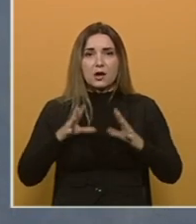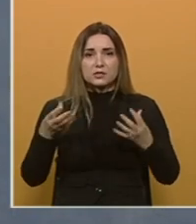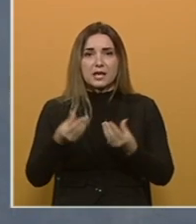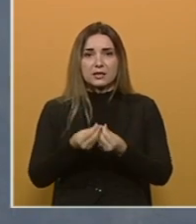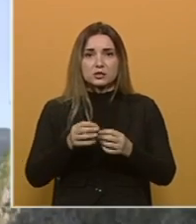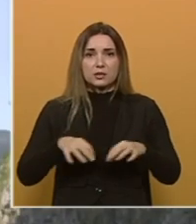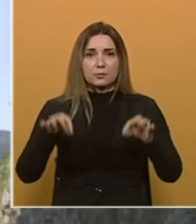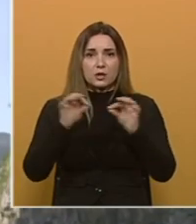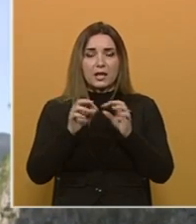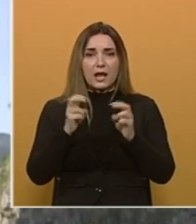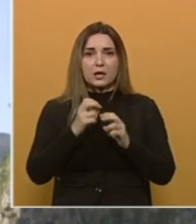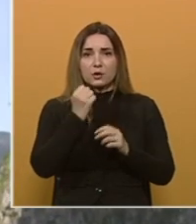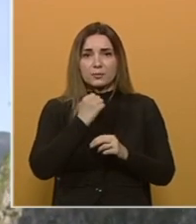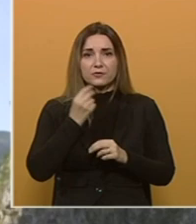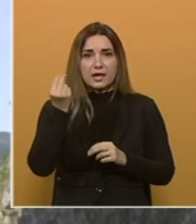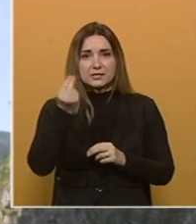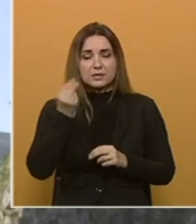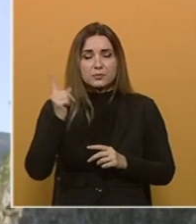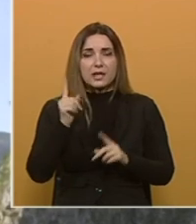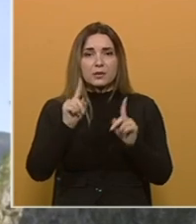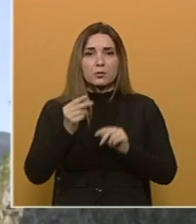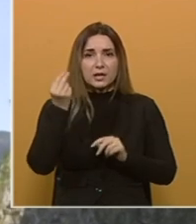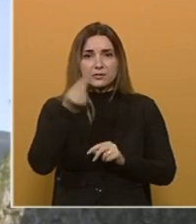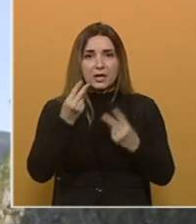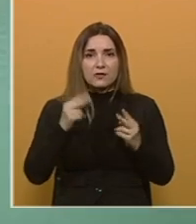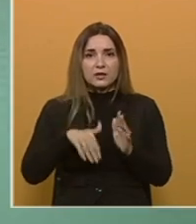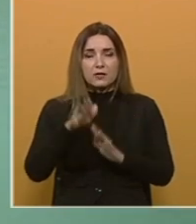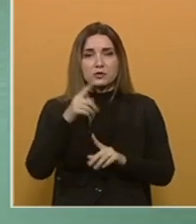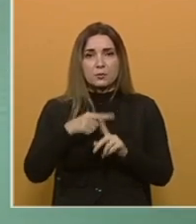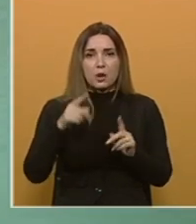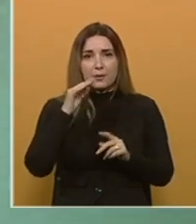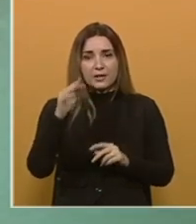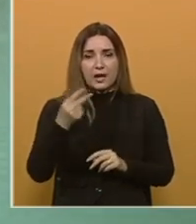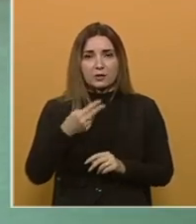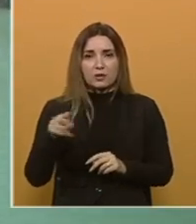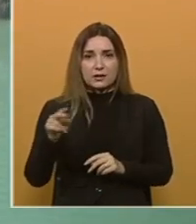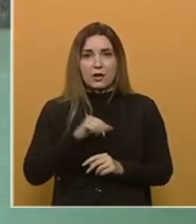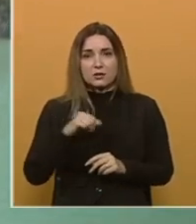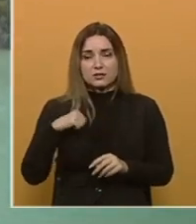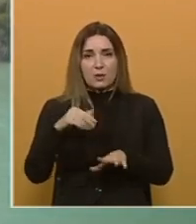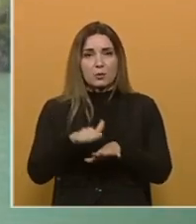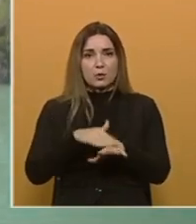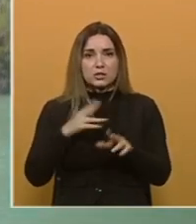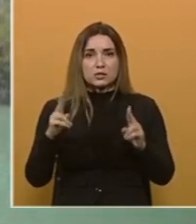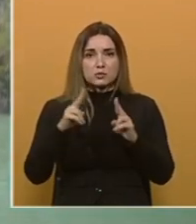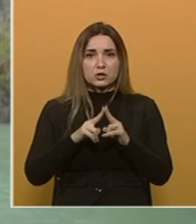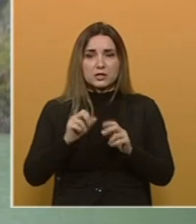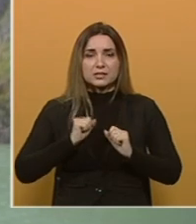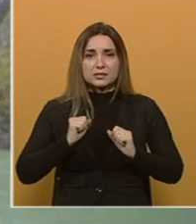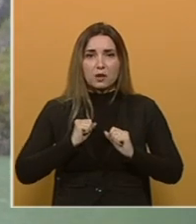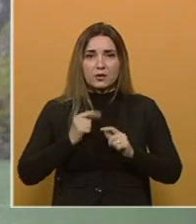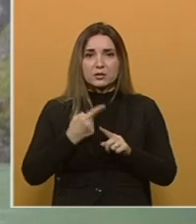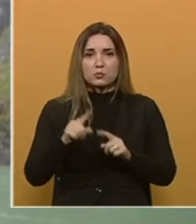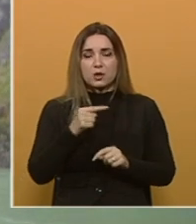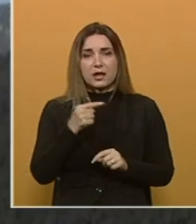projekat elektroprivreda Srbije i Republike Srpske, je vrijedan ukupno više od pola milijarda eura. Od samog početka suočen je i sa strahovanjem